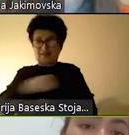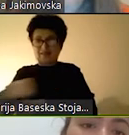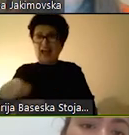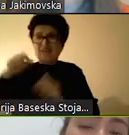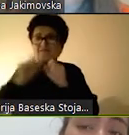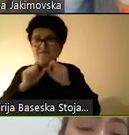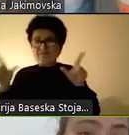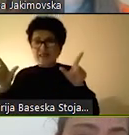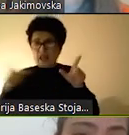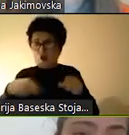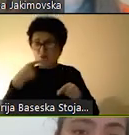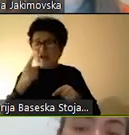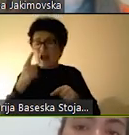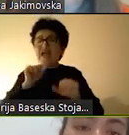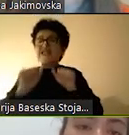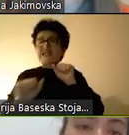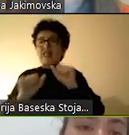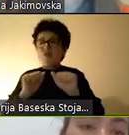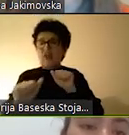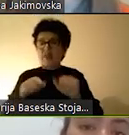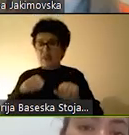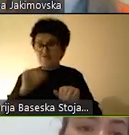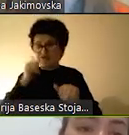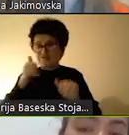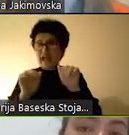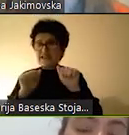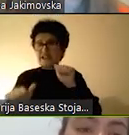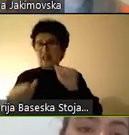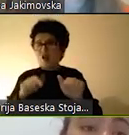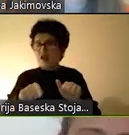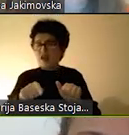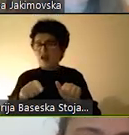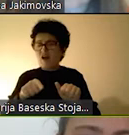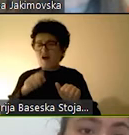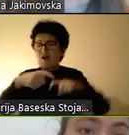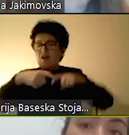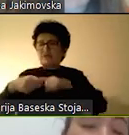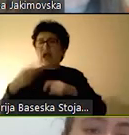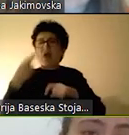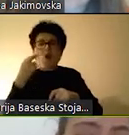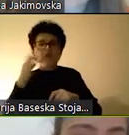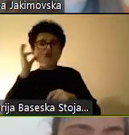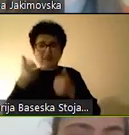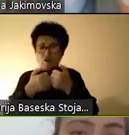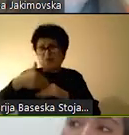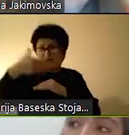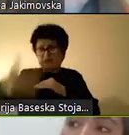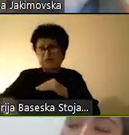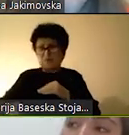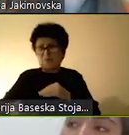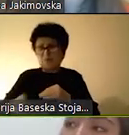Зборуваме засилување кое се случува во врска, во седмо одаление.